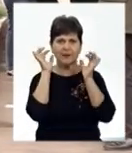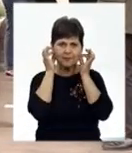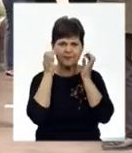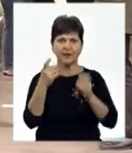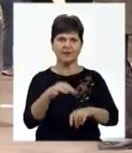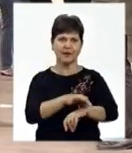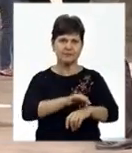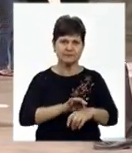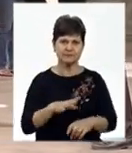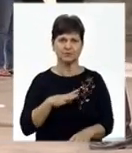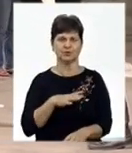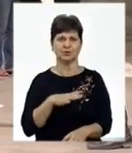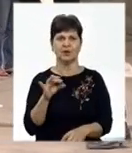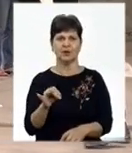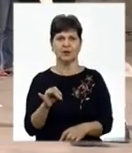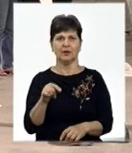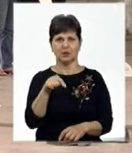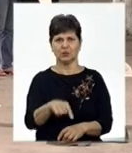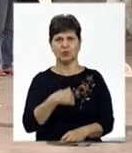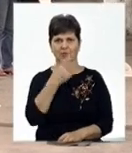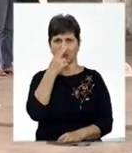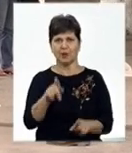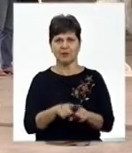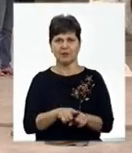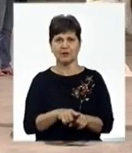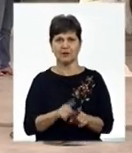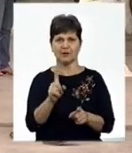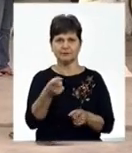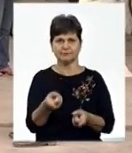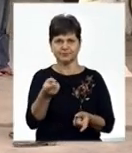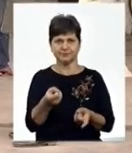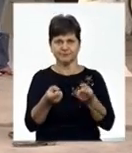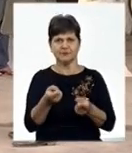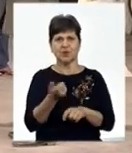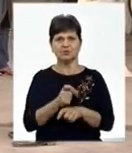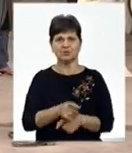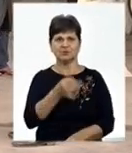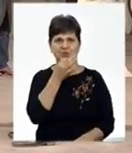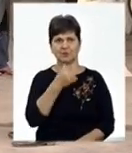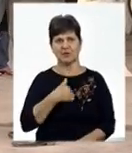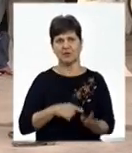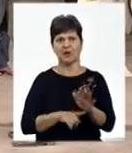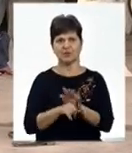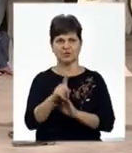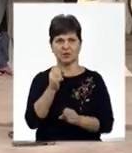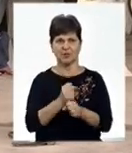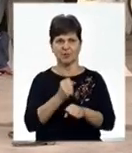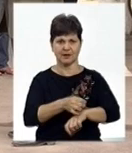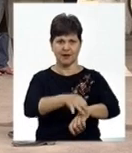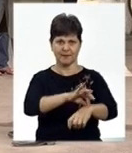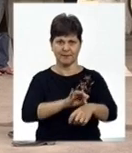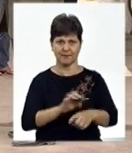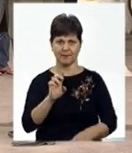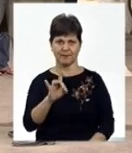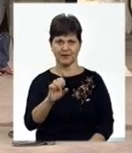браслетів. І тут я побачила такі гачачки, і мені дуже сподобалося. Я почала робити браслети,